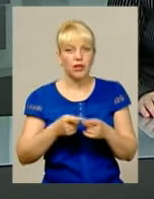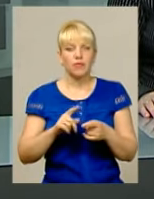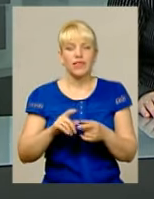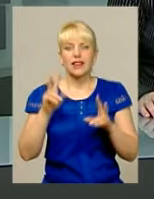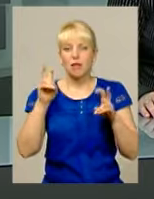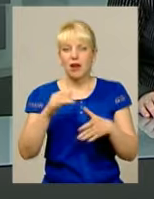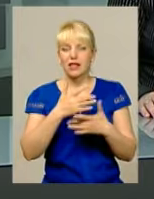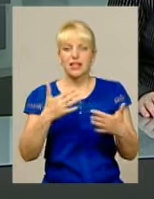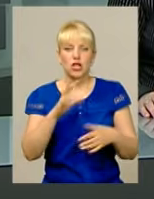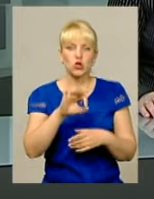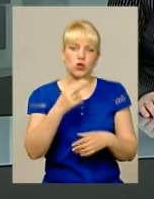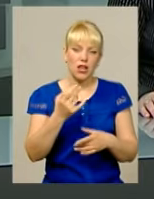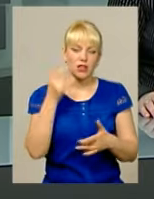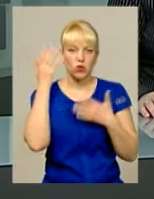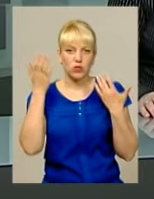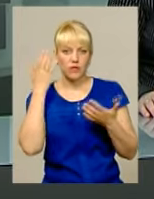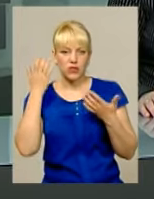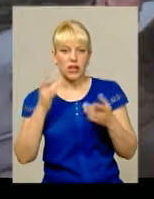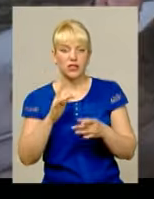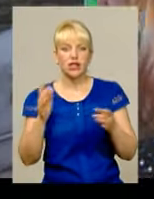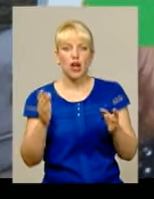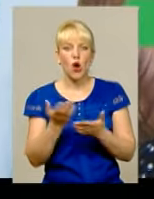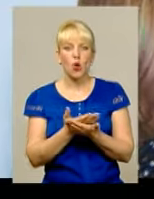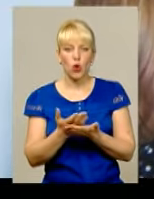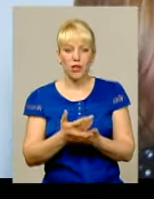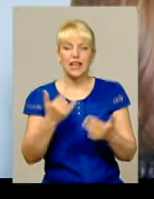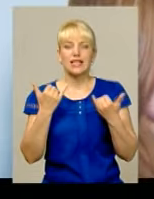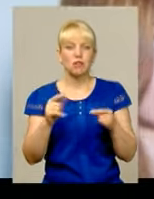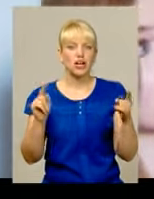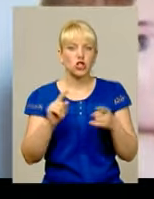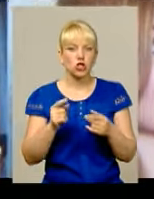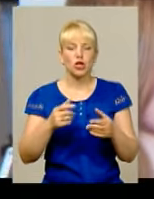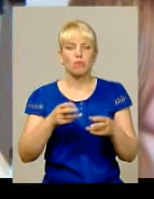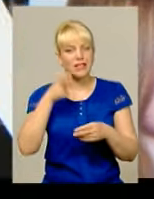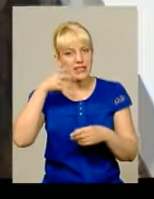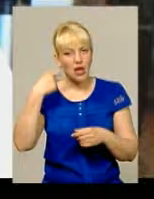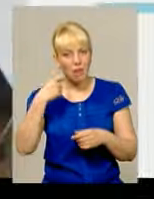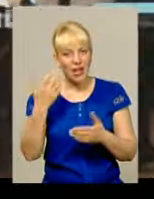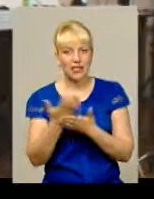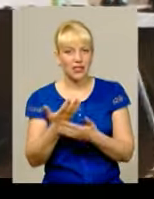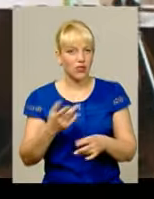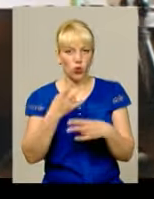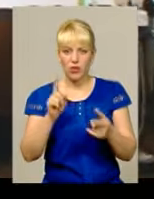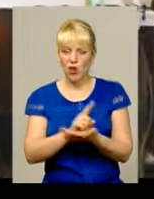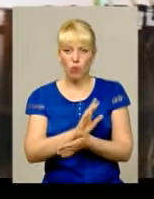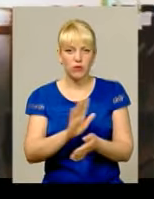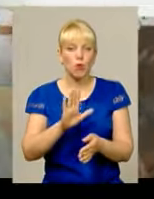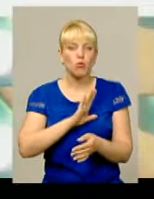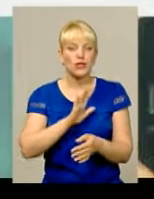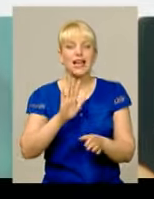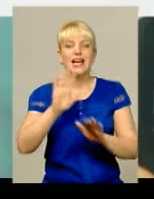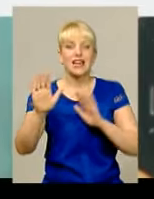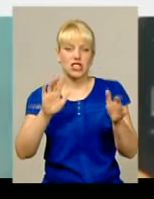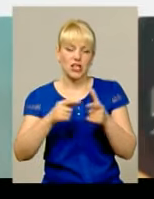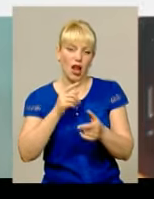від соціальних до розважальних роликів Тепер, щоб знімати кіно, не обов'язково бути режисером або журналістом Хочете